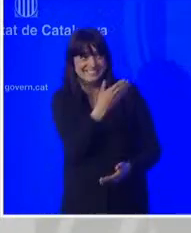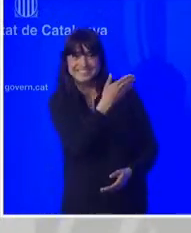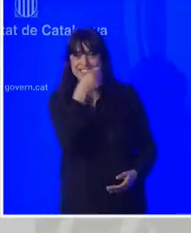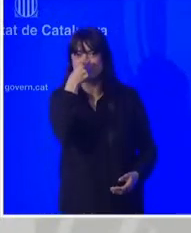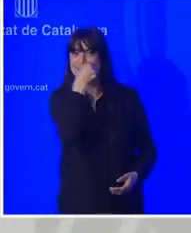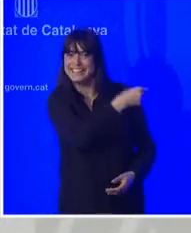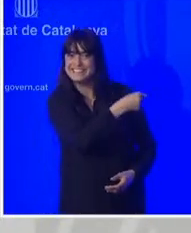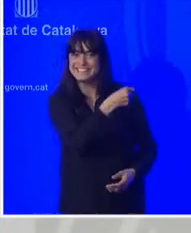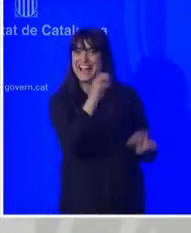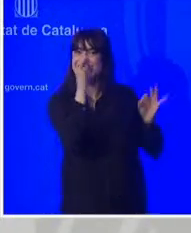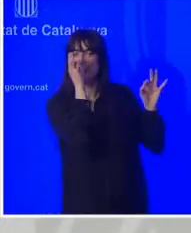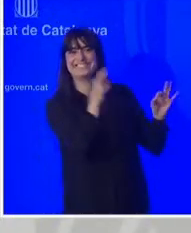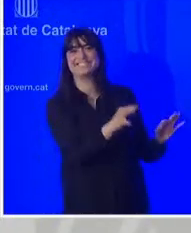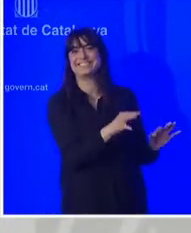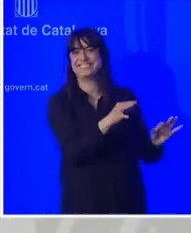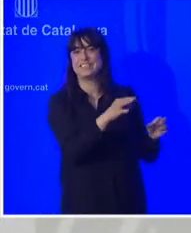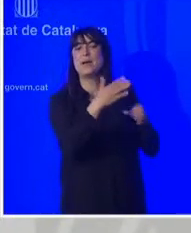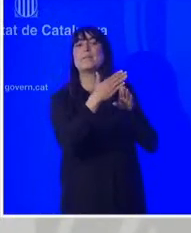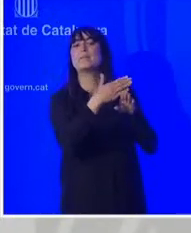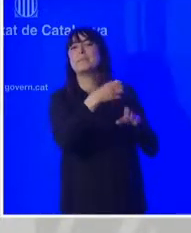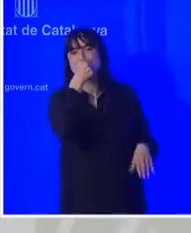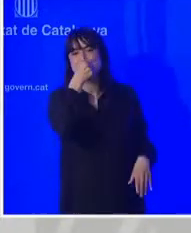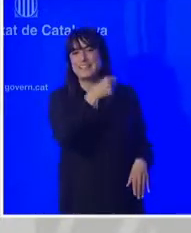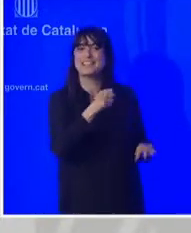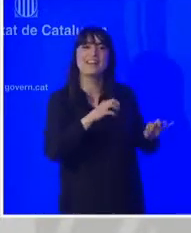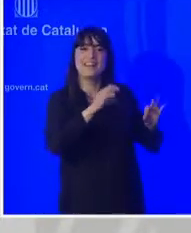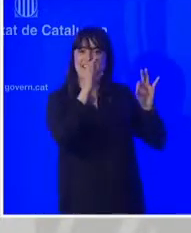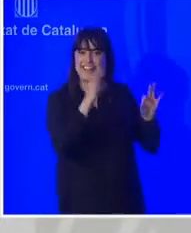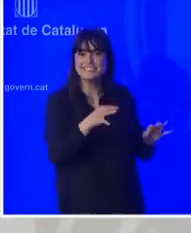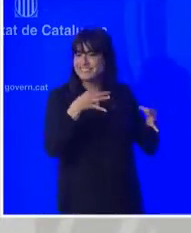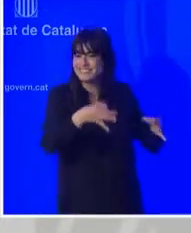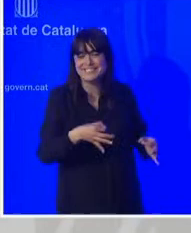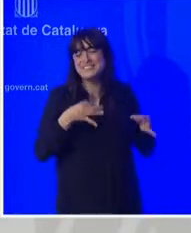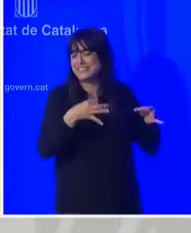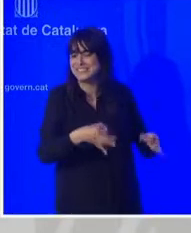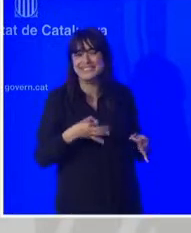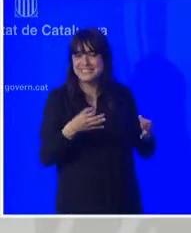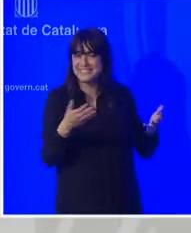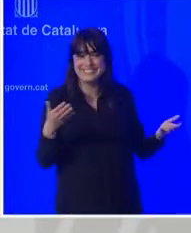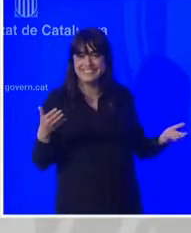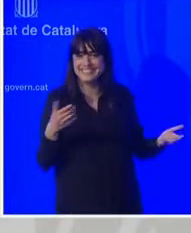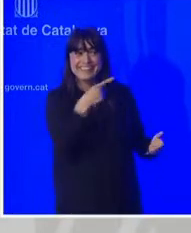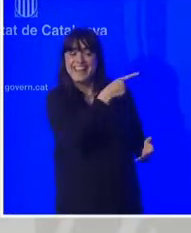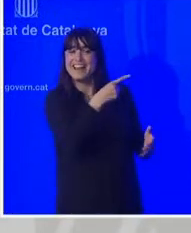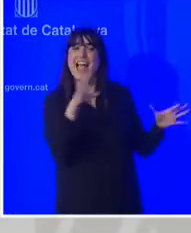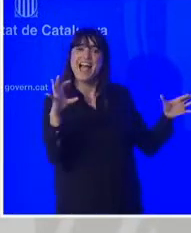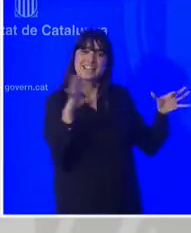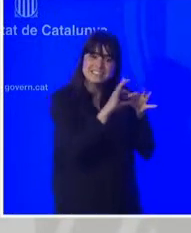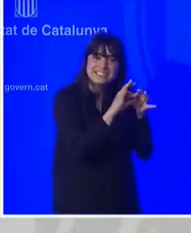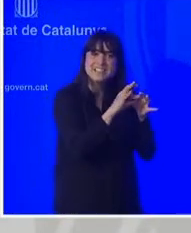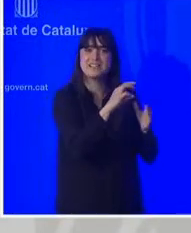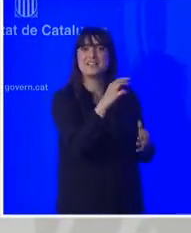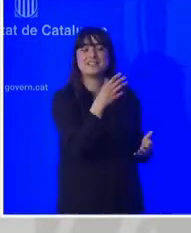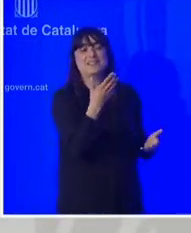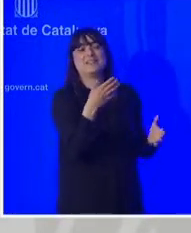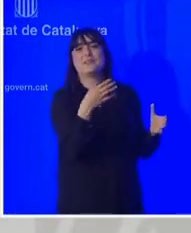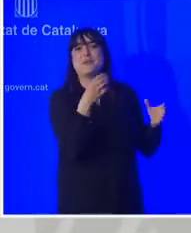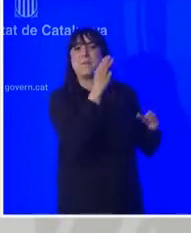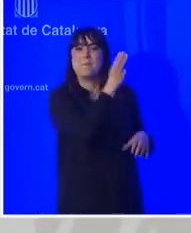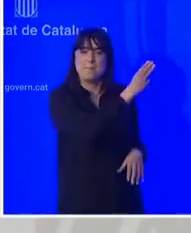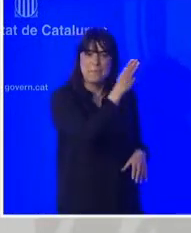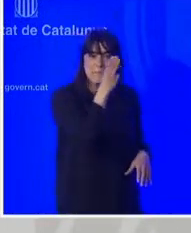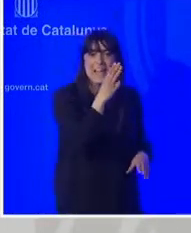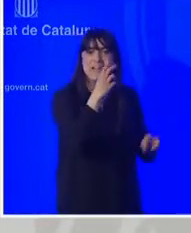socialista no falla mai no falla mai i sabíem que aquesta vegada tampoc fallaria a l'hora d'alinear-se amb el partit dels